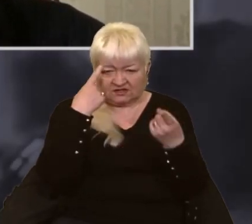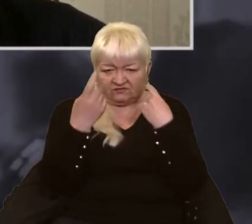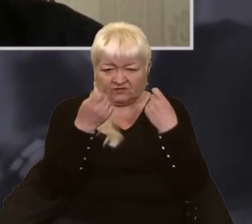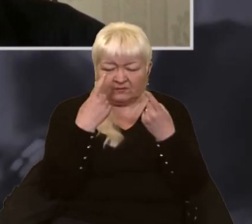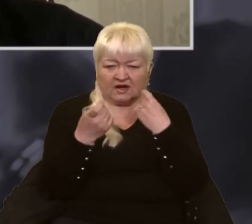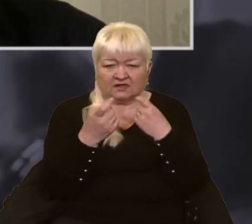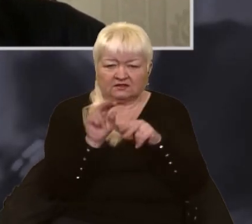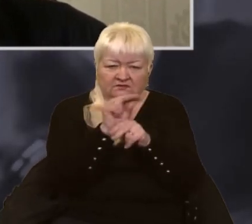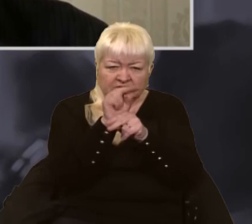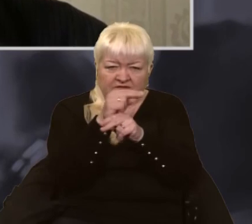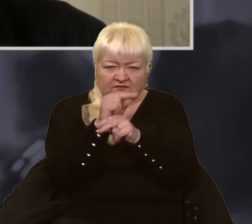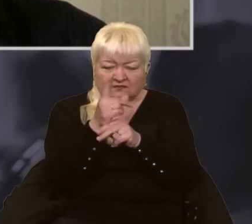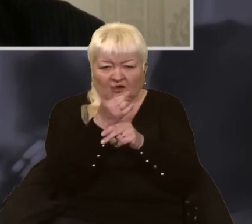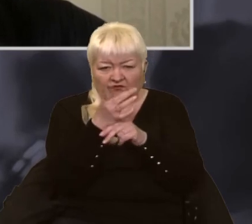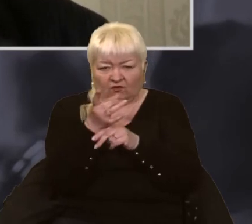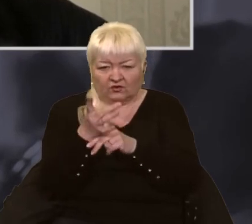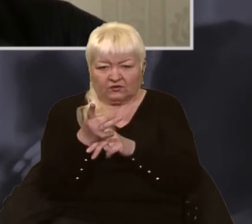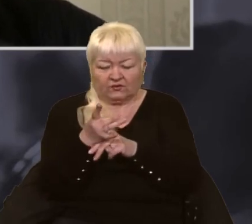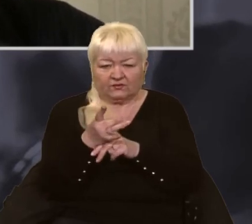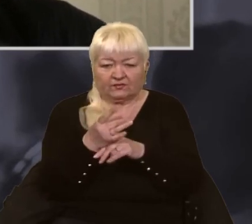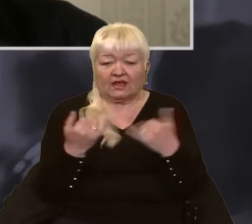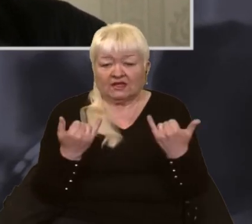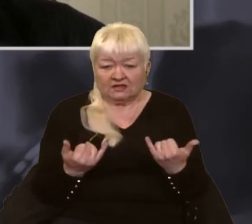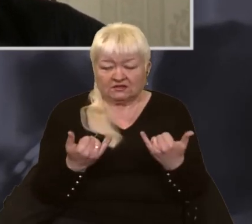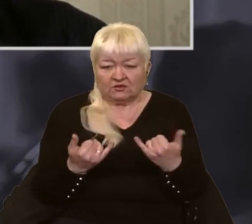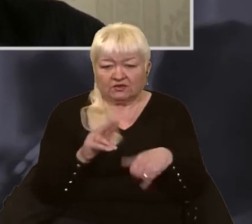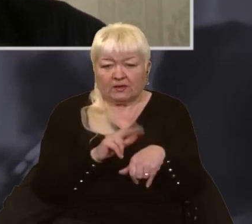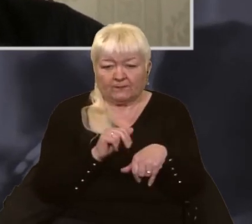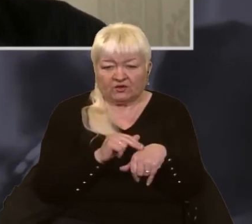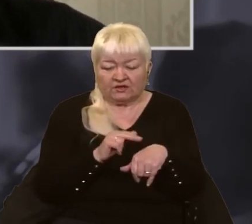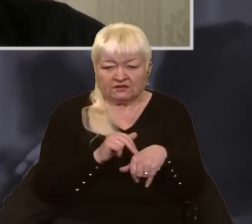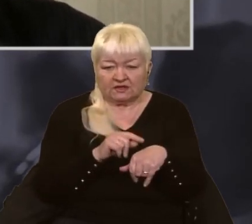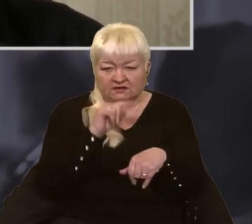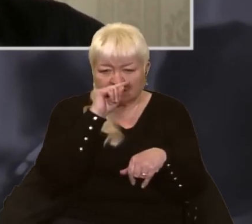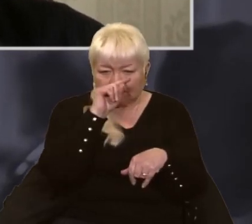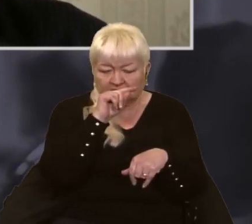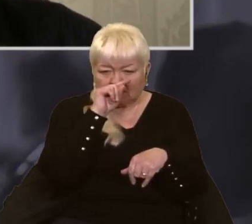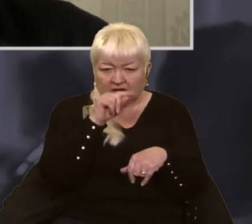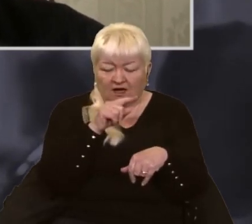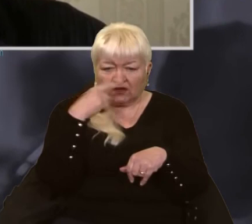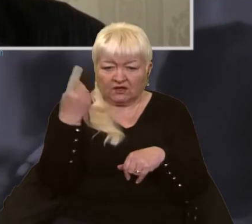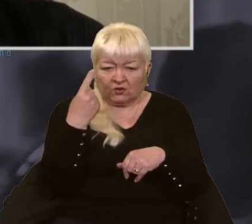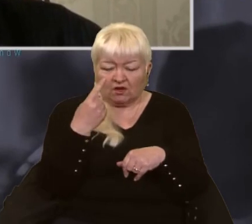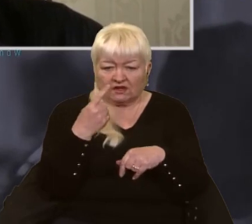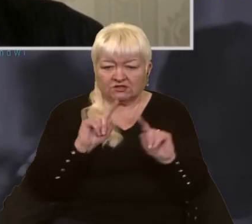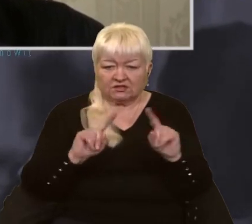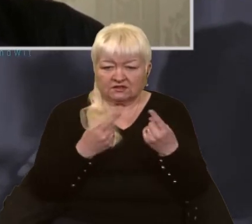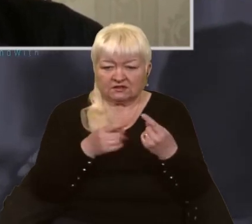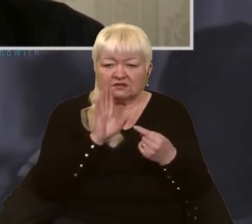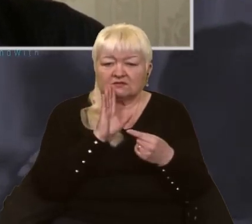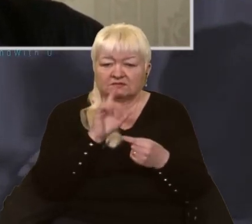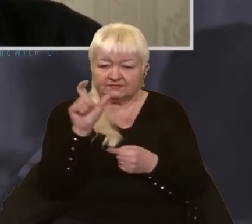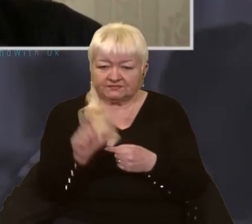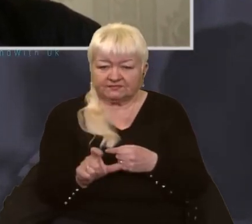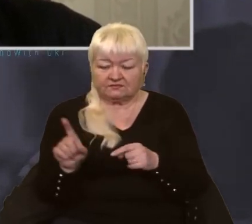вогню і так далі. Буквально сьогодні поліцейські на Луганщині затримали мешканку, яка передавала